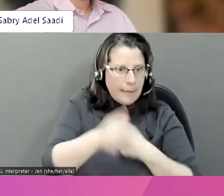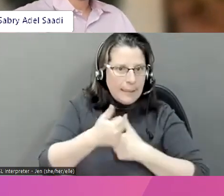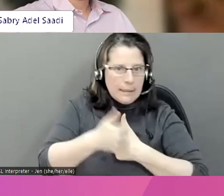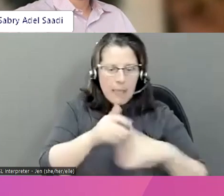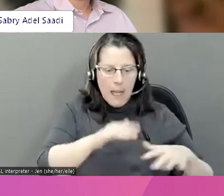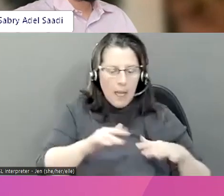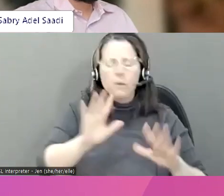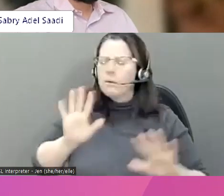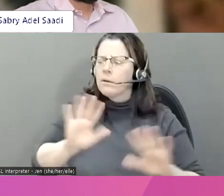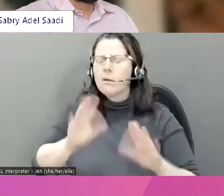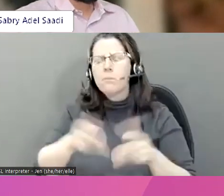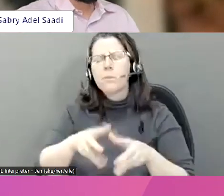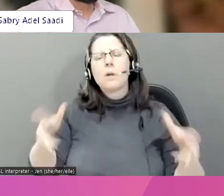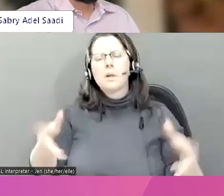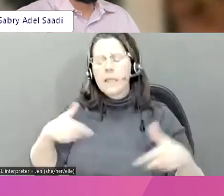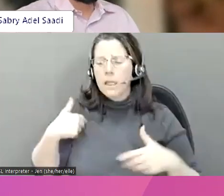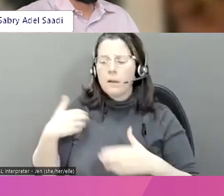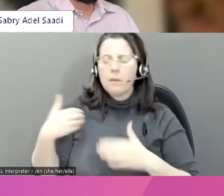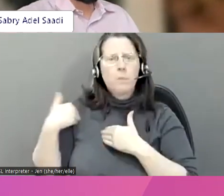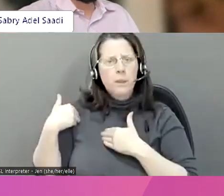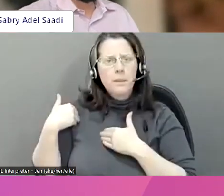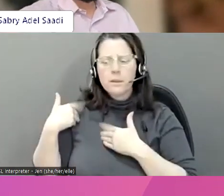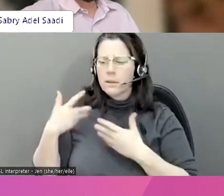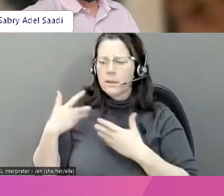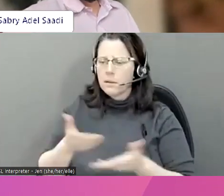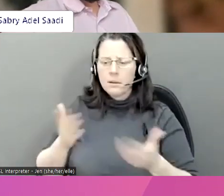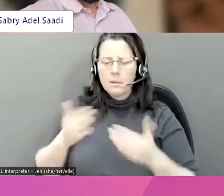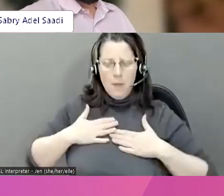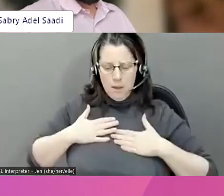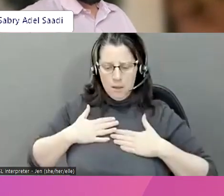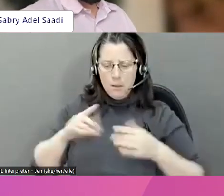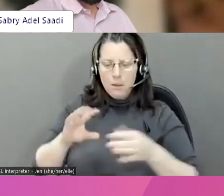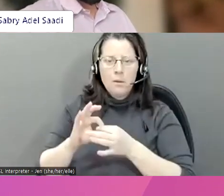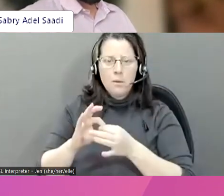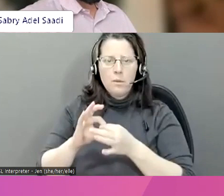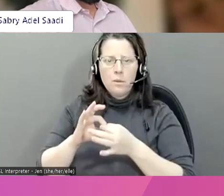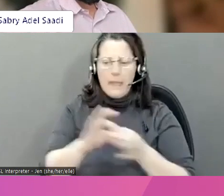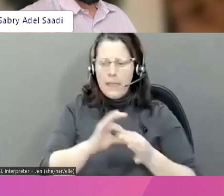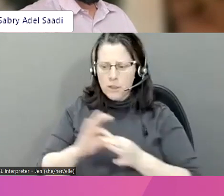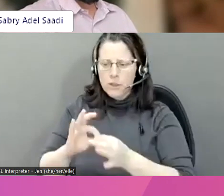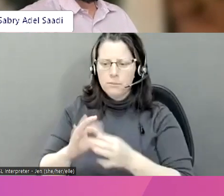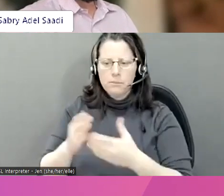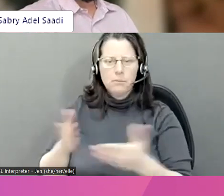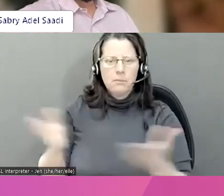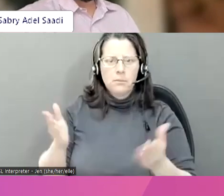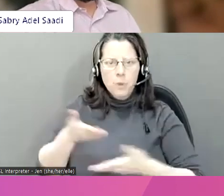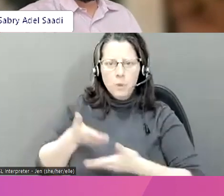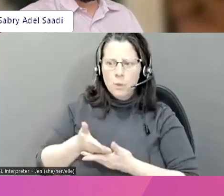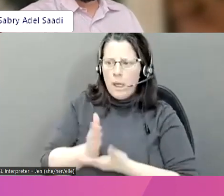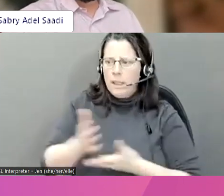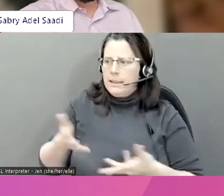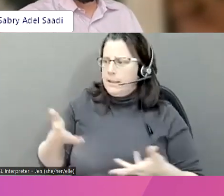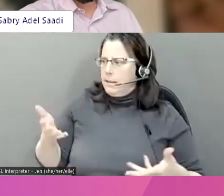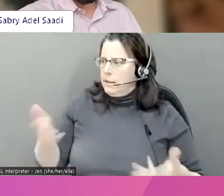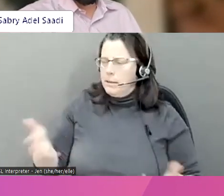Il ne pas se concentrer sur les méfaits, la sécurité, mais plutôt réfléchir aux relations. Mais je pense que le mot citoyenneté,